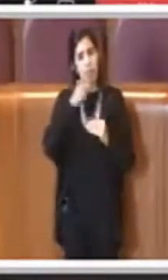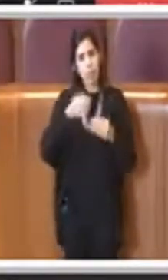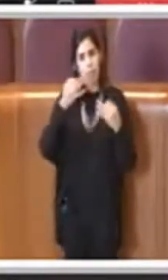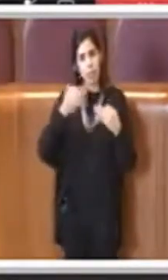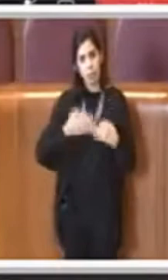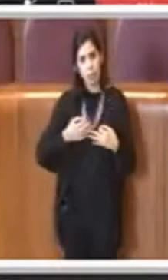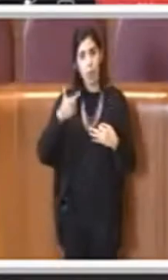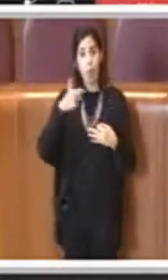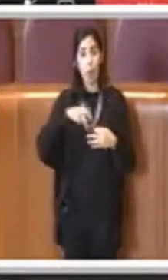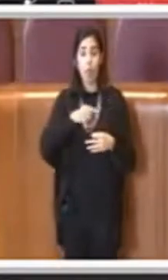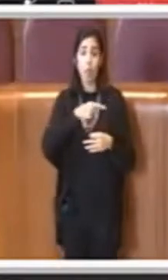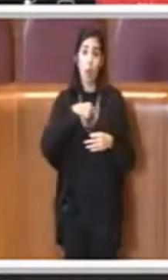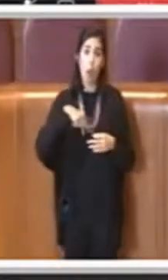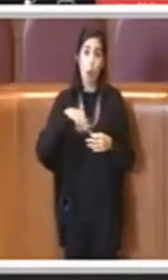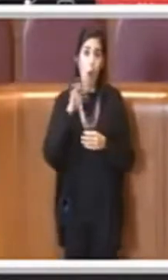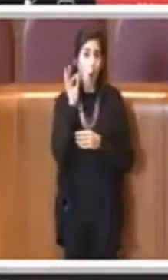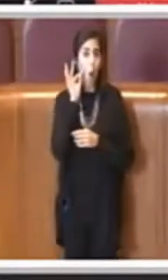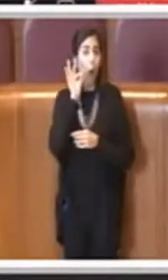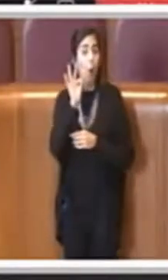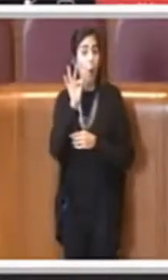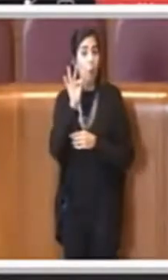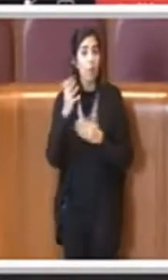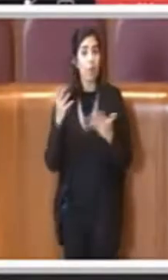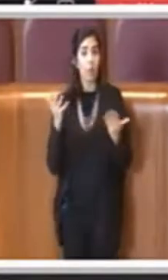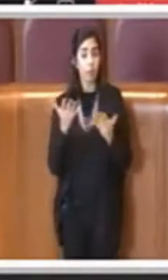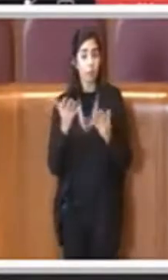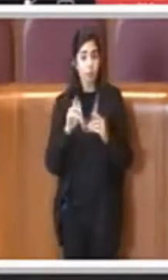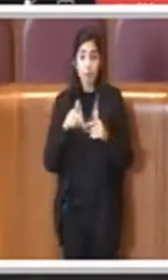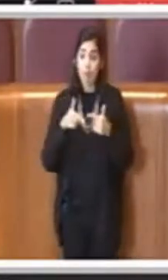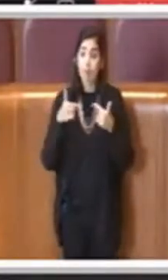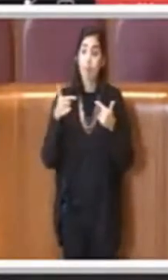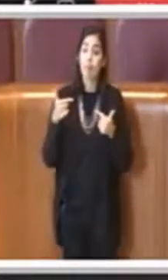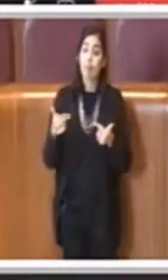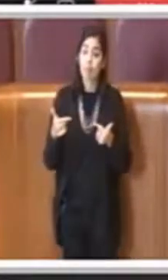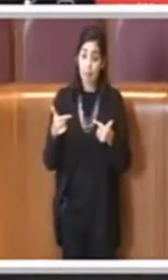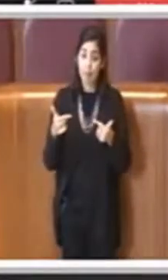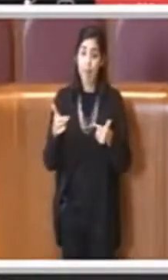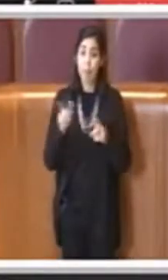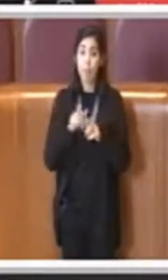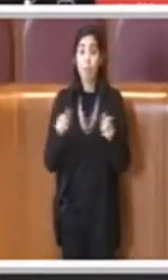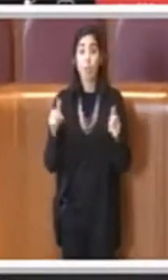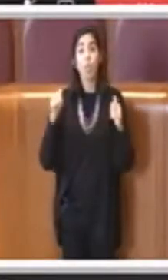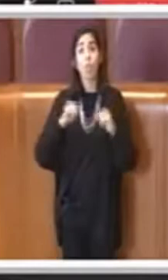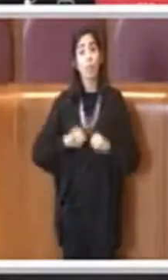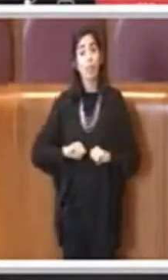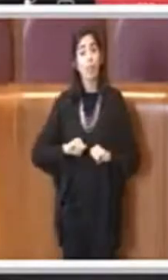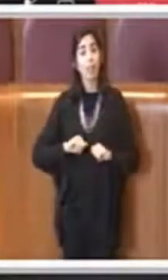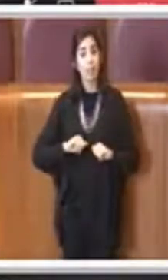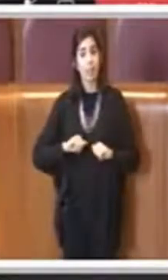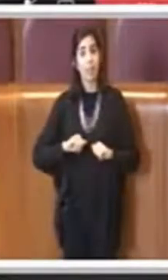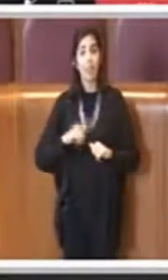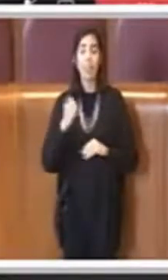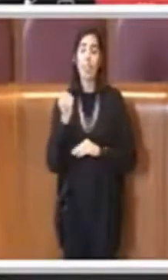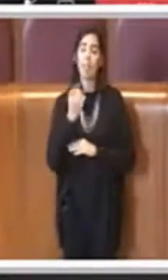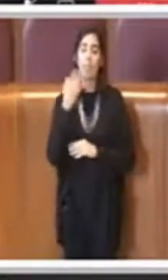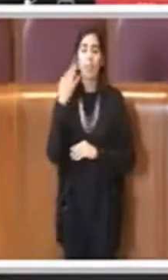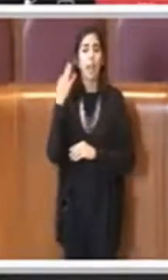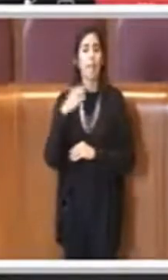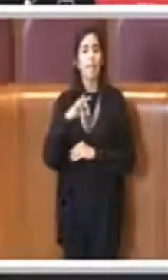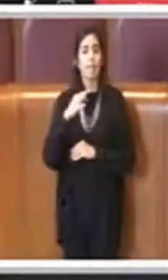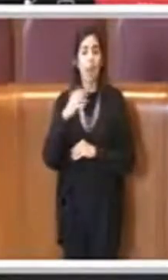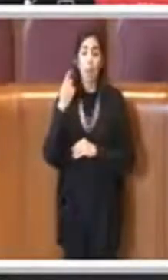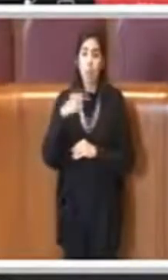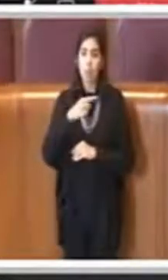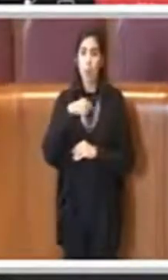nostro scopo è quello di dare il meglio ai cittadini romani e questo ne vogliamo